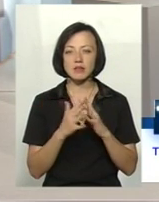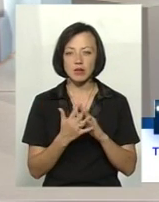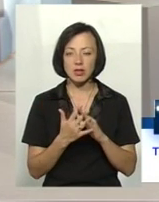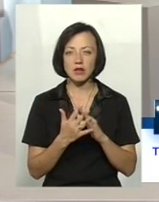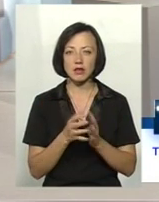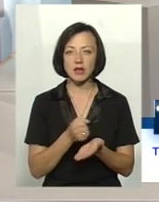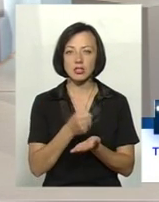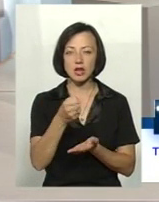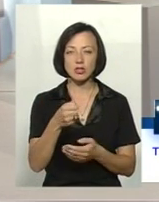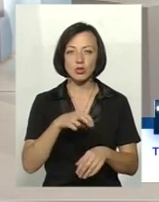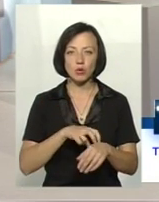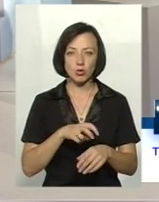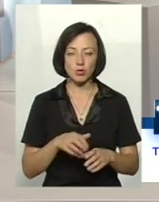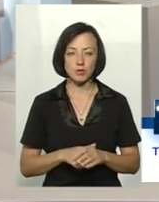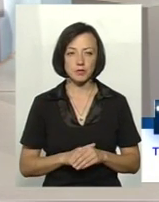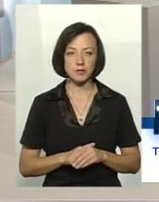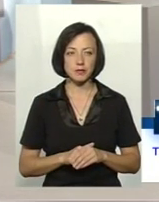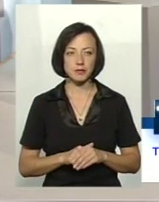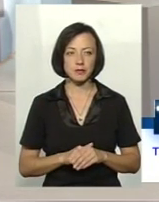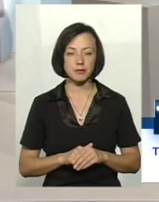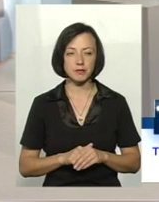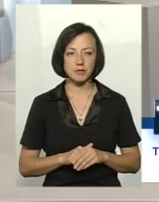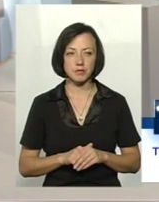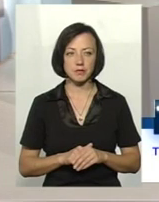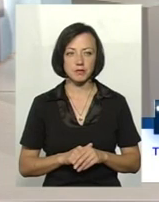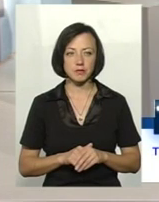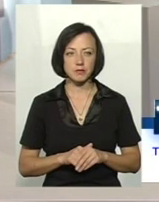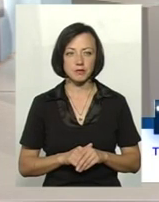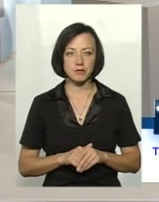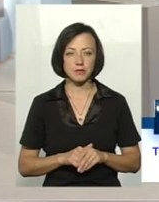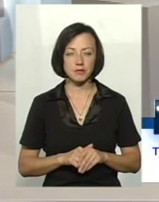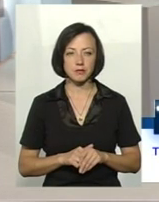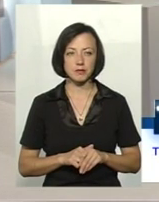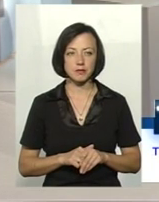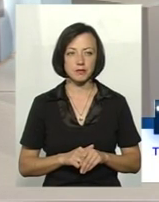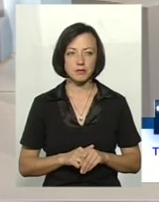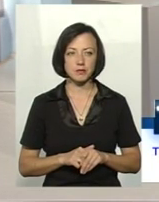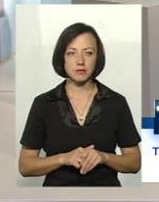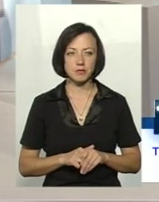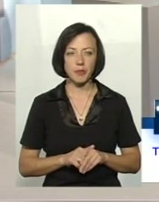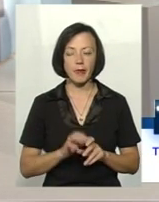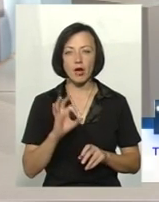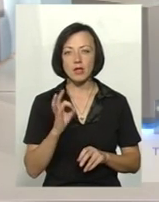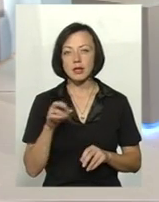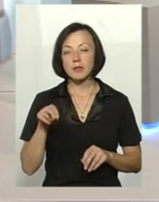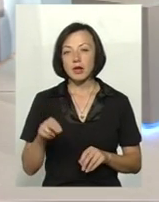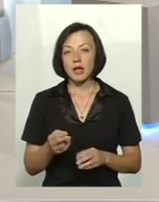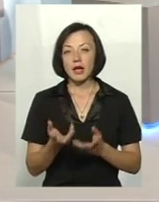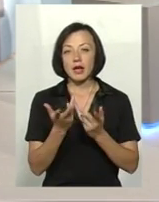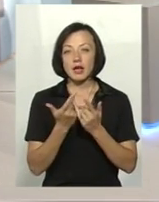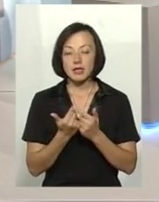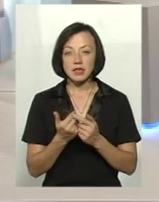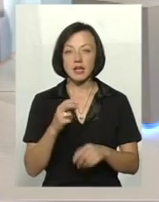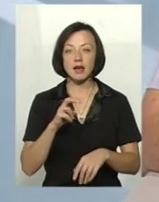назначен доктор? Скільки вони можуть обслужити? Олександра Петровичу. Ну, кількість